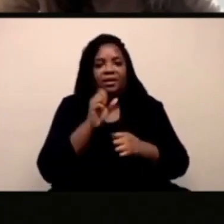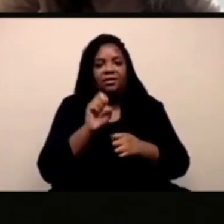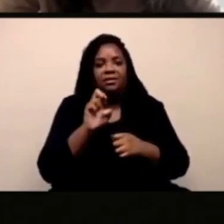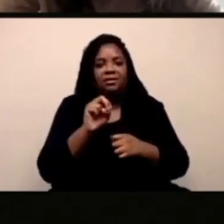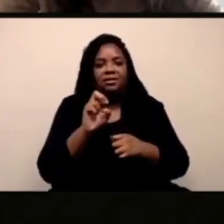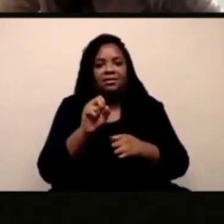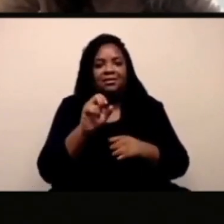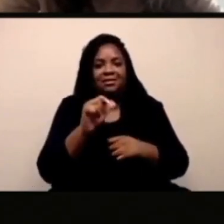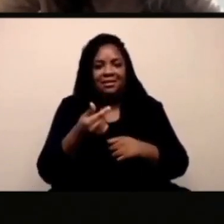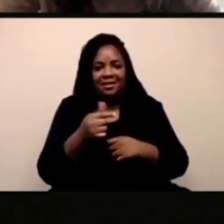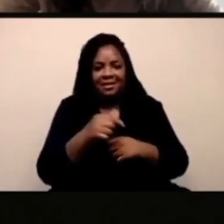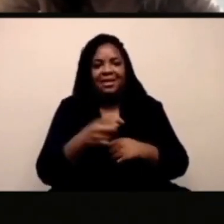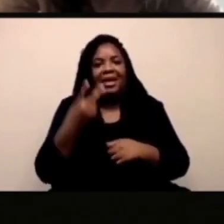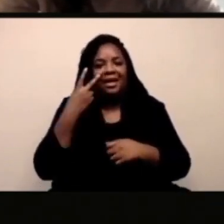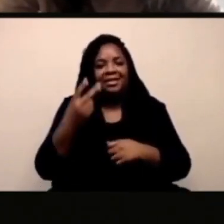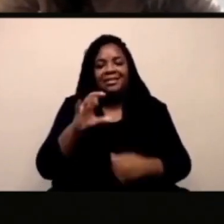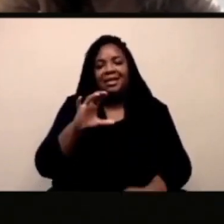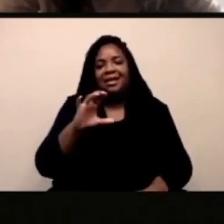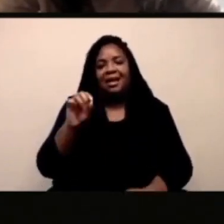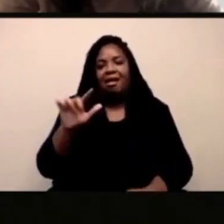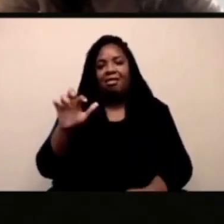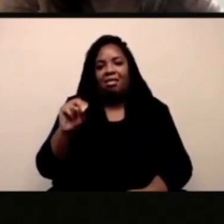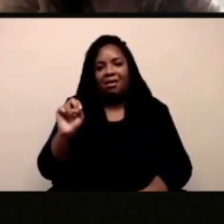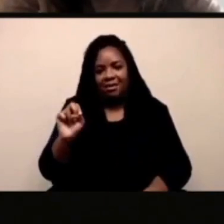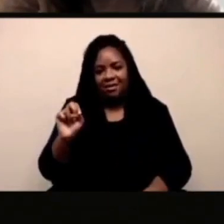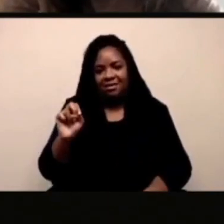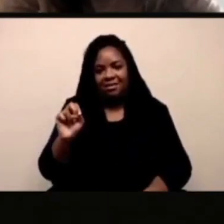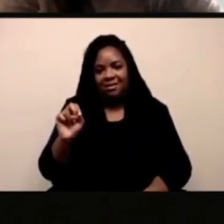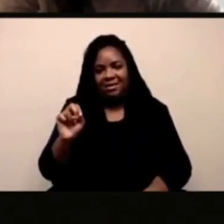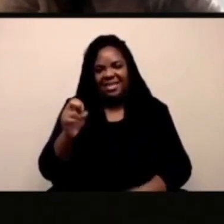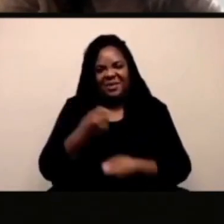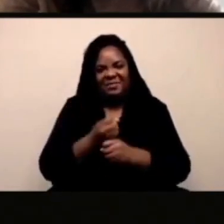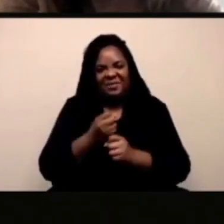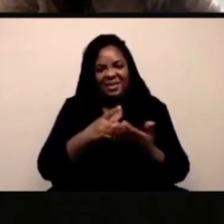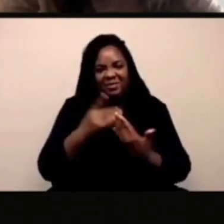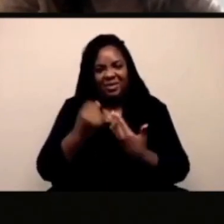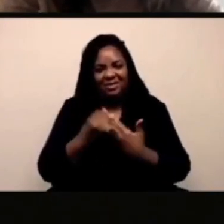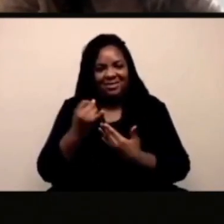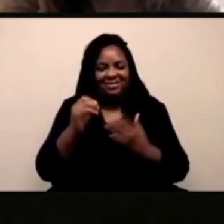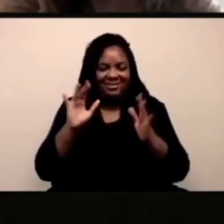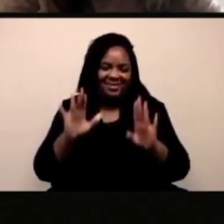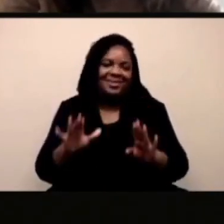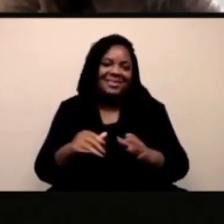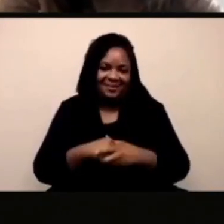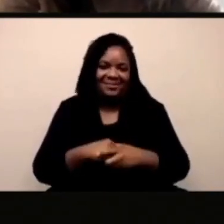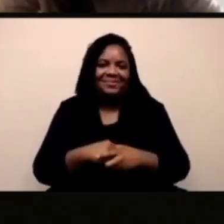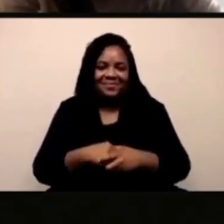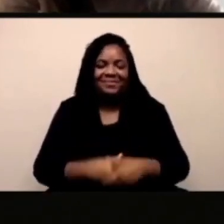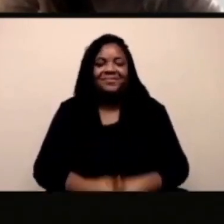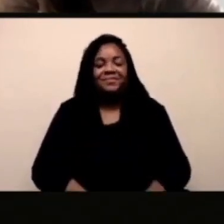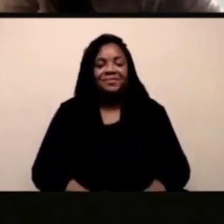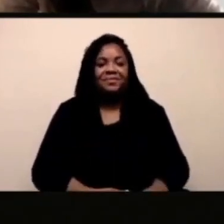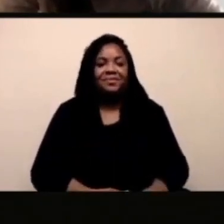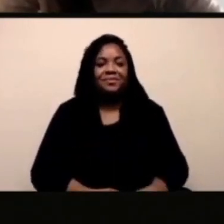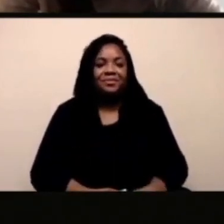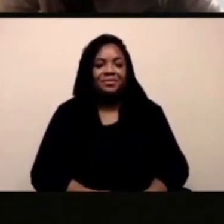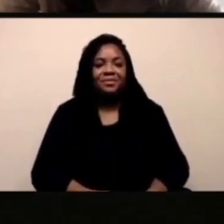posto? Non ancora, con la detenzione del viso.